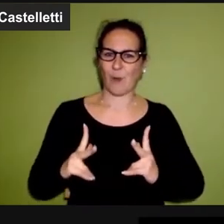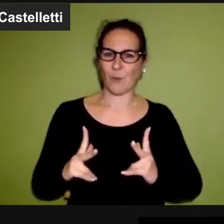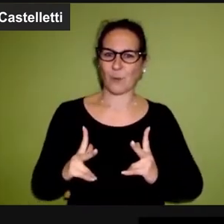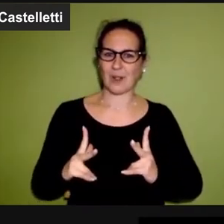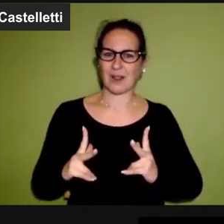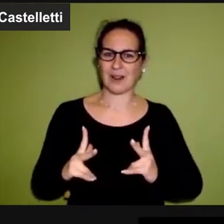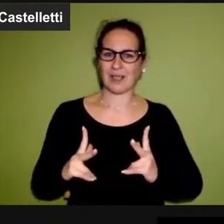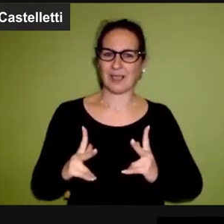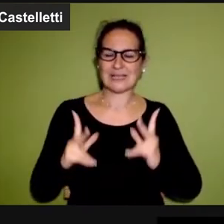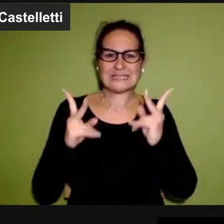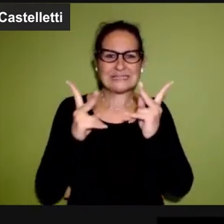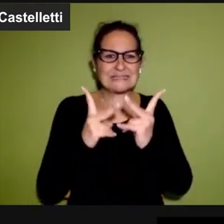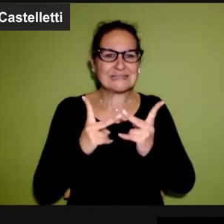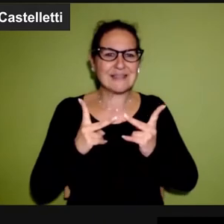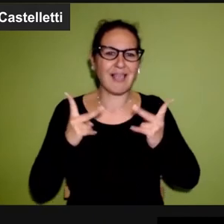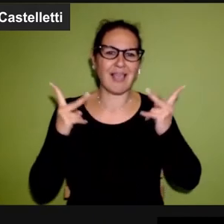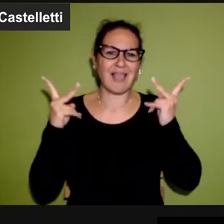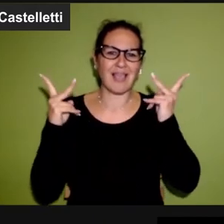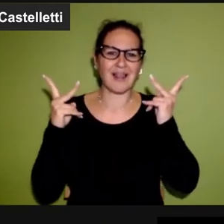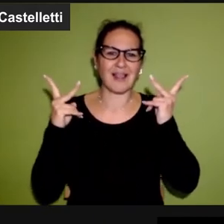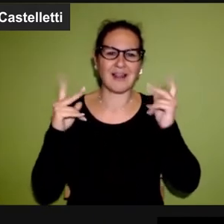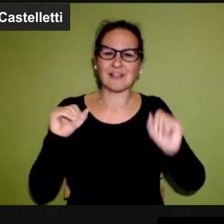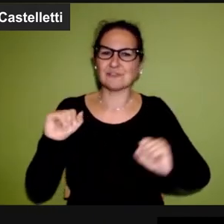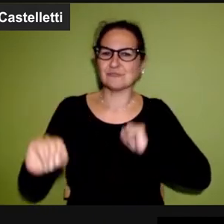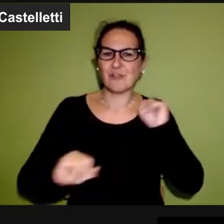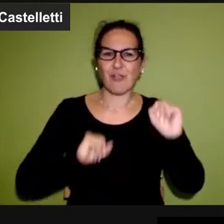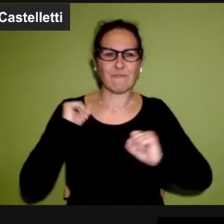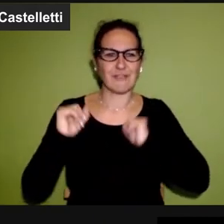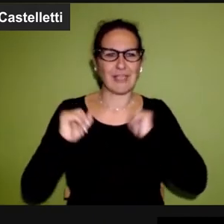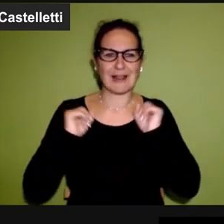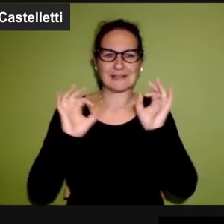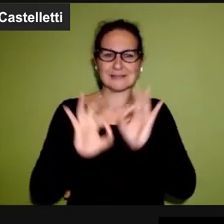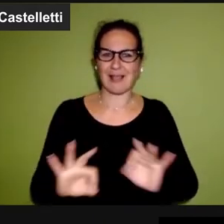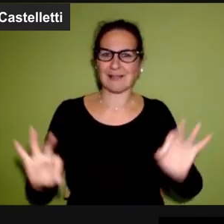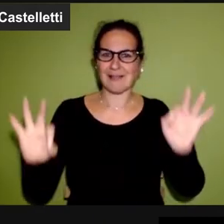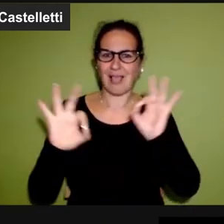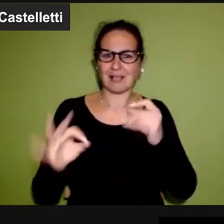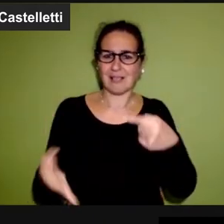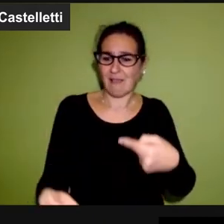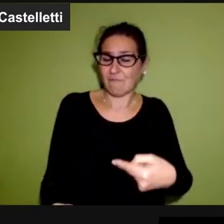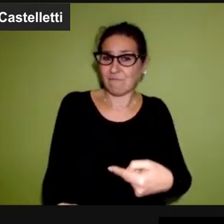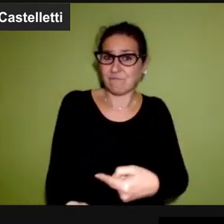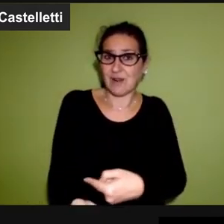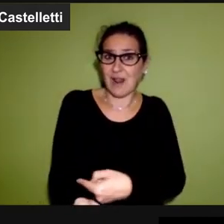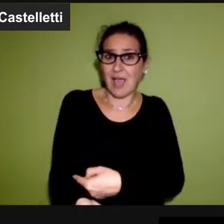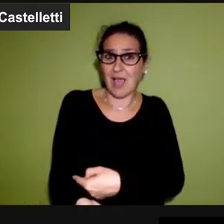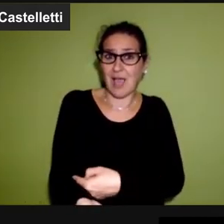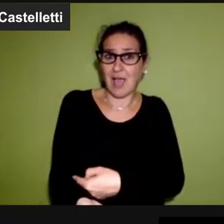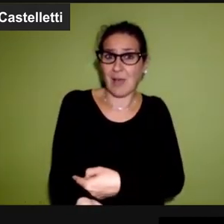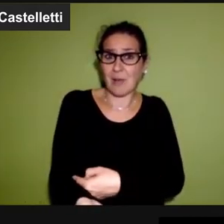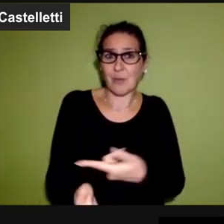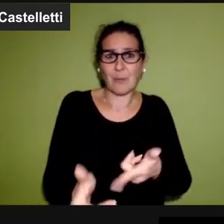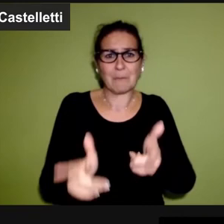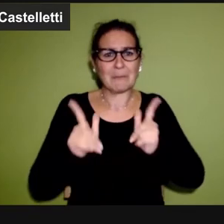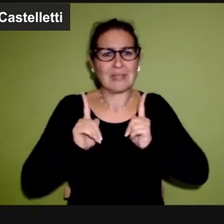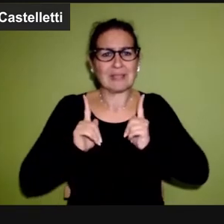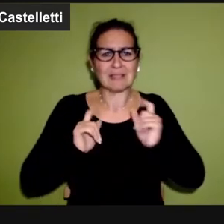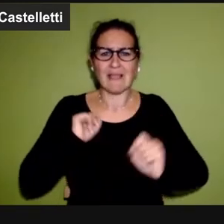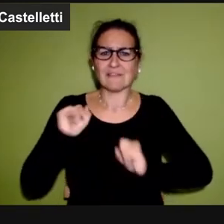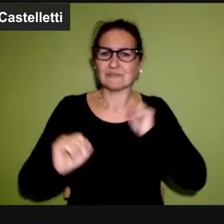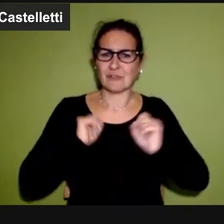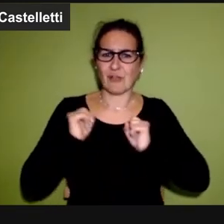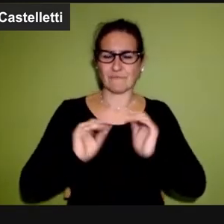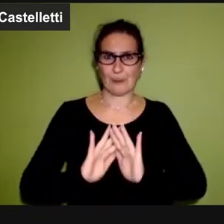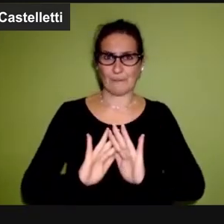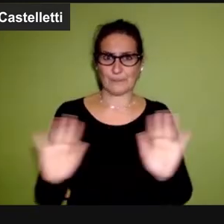col massimo di serenità, senza soffrire, con una flebbo che non ci fa sentire